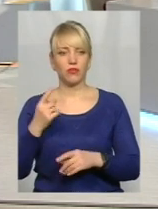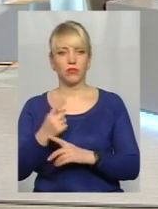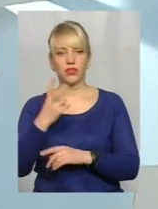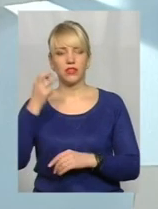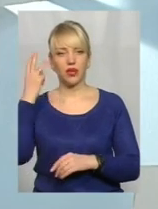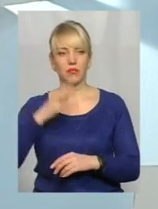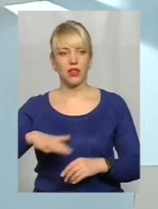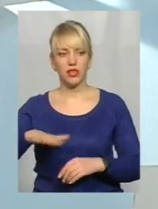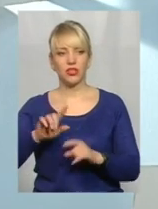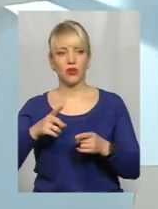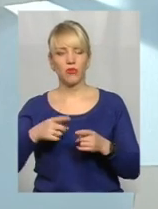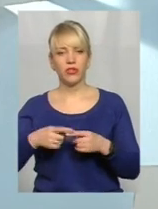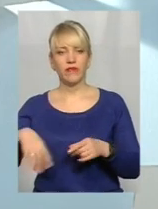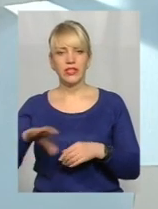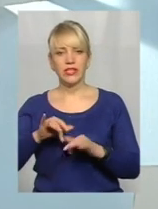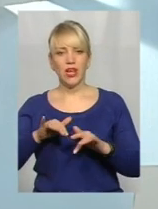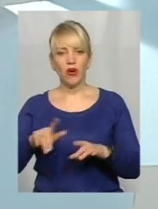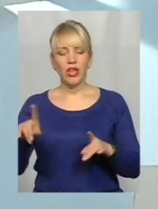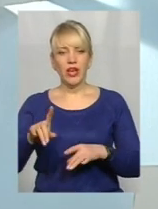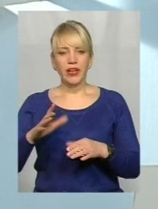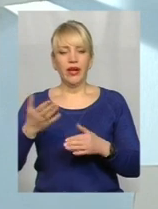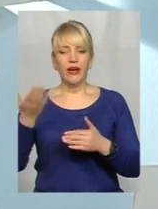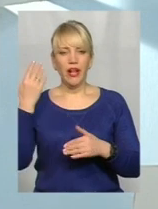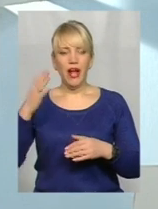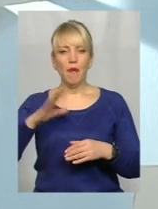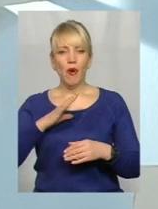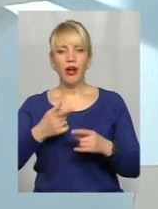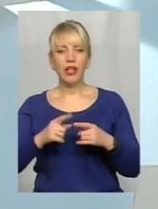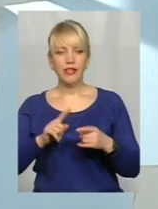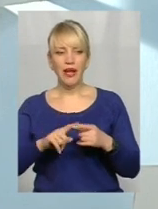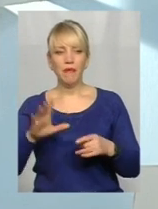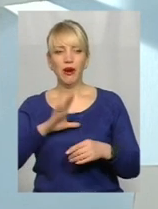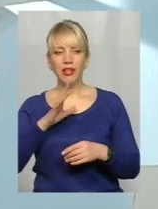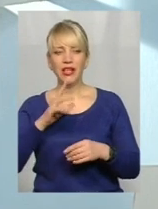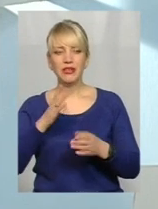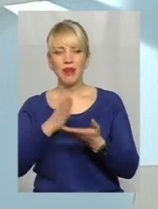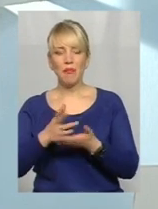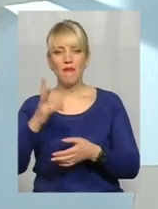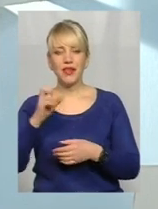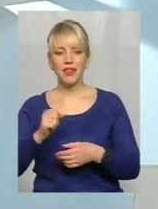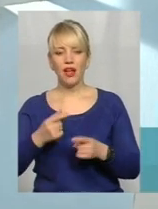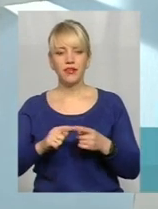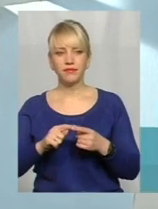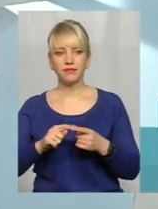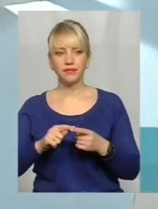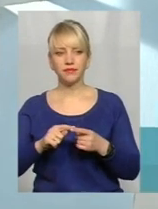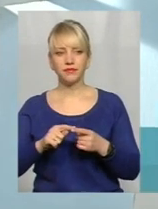Хмельниччині, тому що переважно всі заходи, які були до цього в створі енергетики, вони були спрямовані на муніципалітети, на